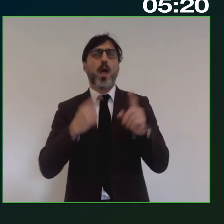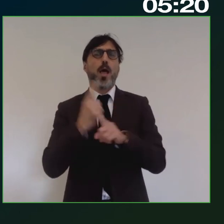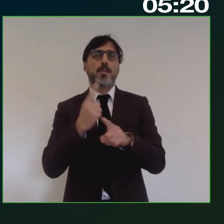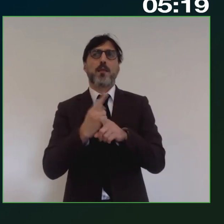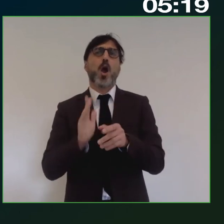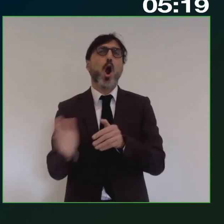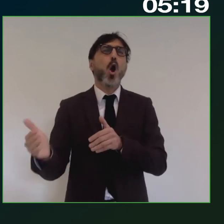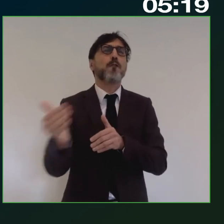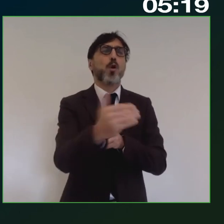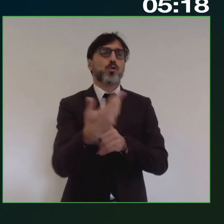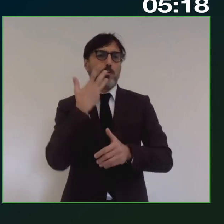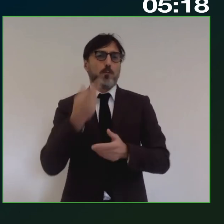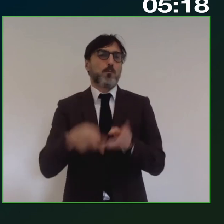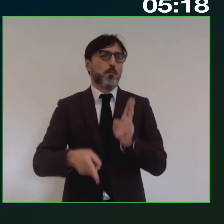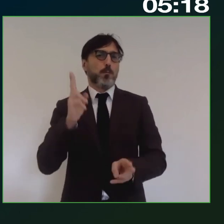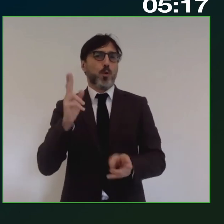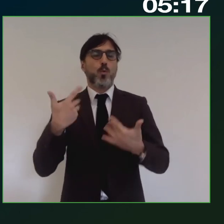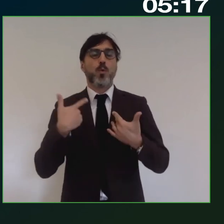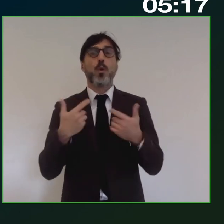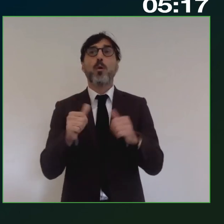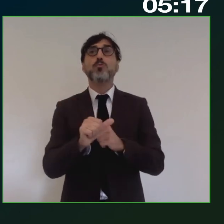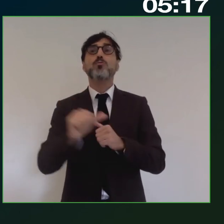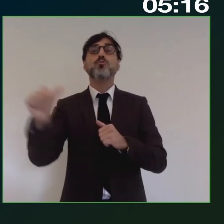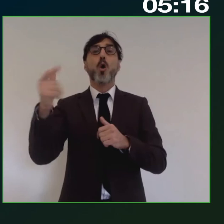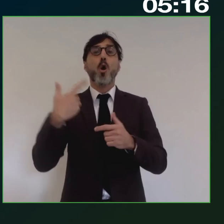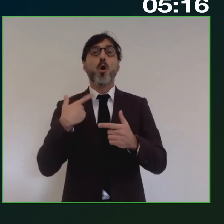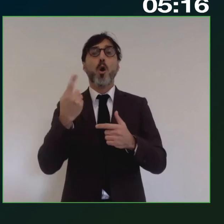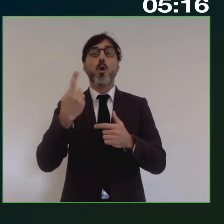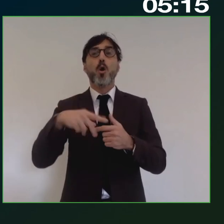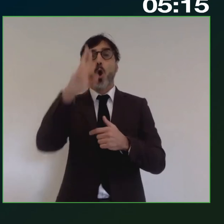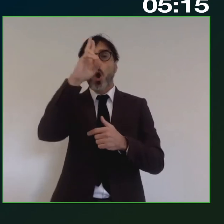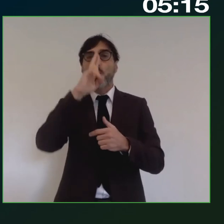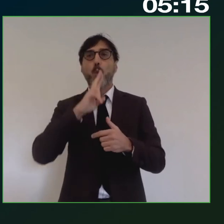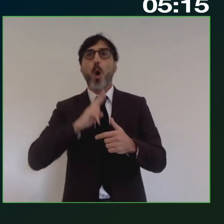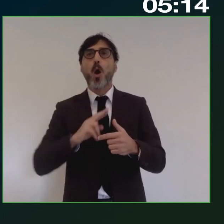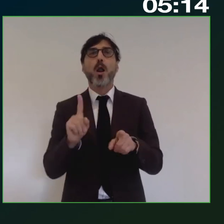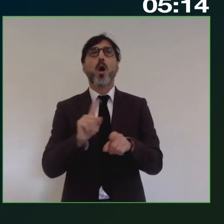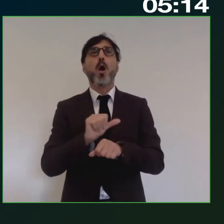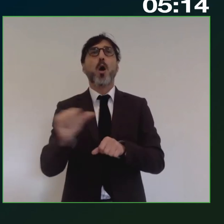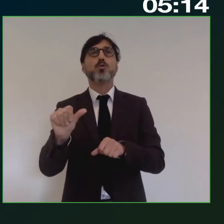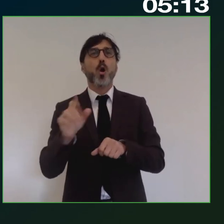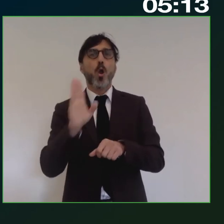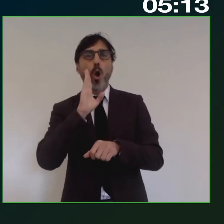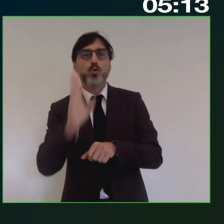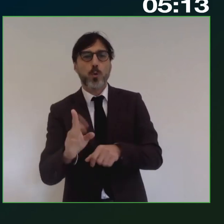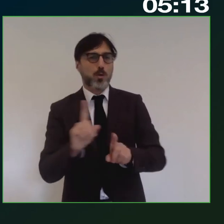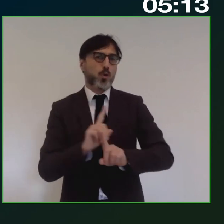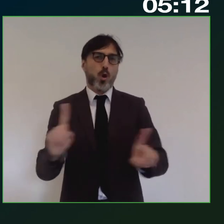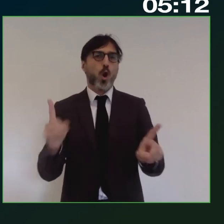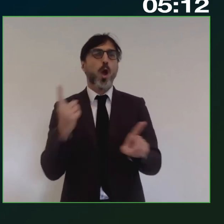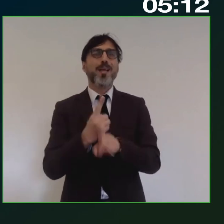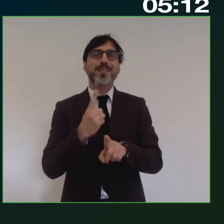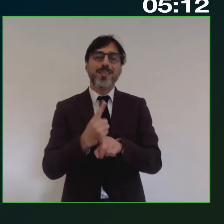coinvolgimento. Che non si può limitare ad un ruolo di mera consultazione ma deve essere